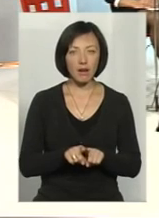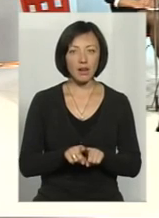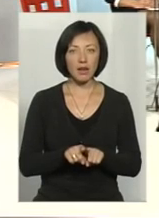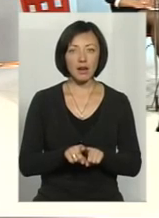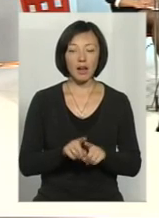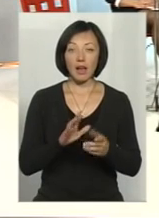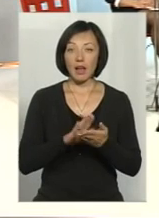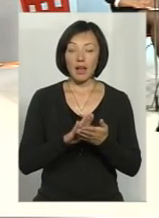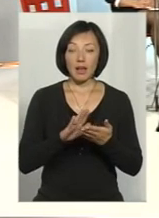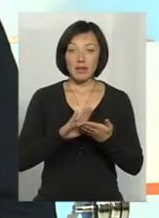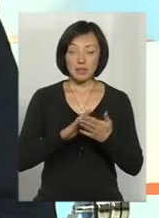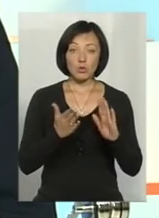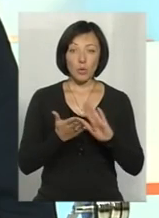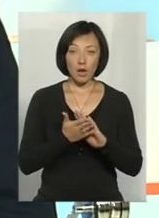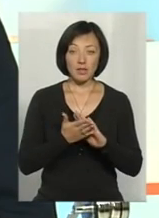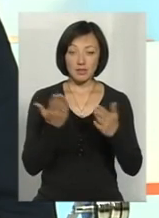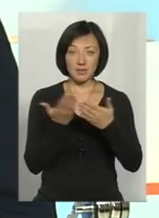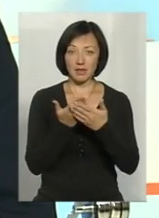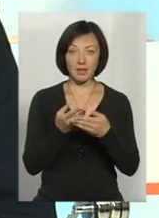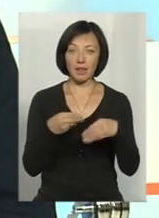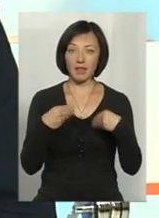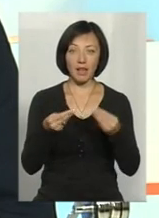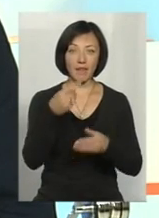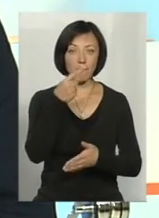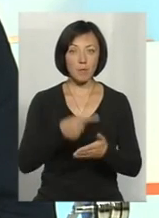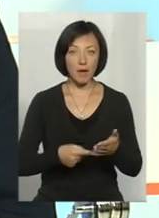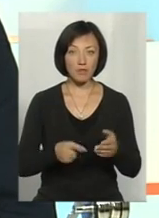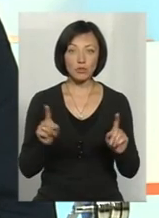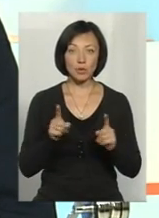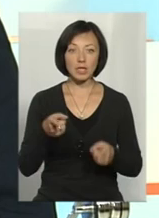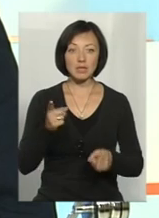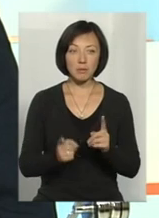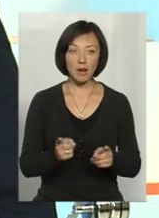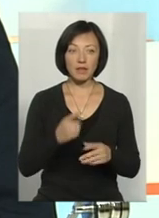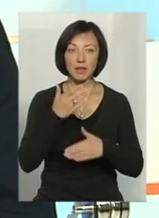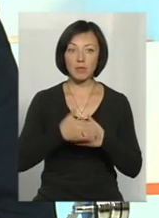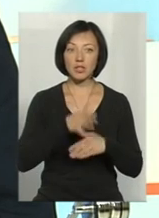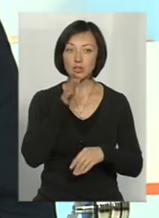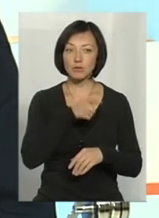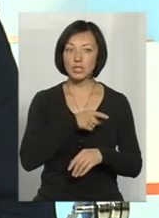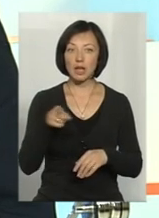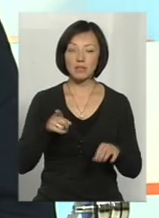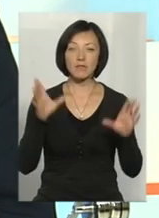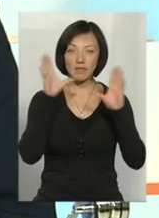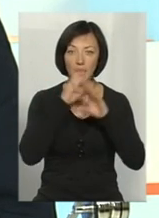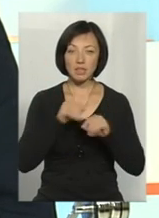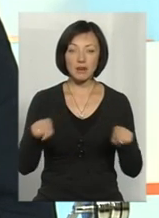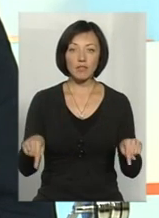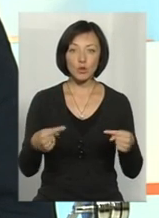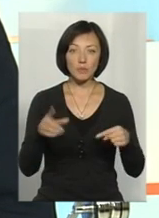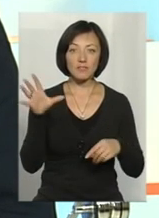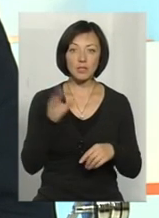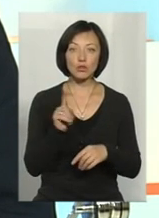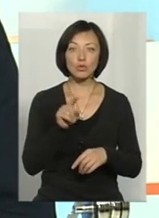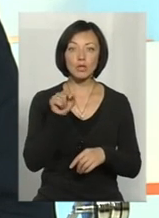Така картинка, яка не дає впевненості в тому, що насправді найближчим часом вдасться відновити все те,